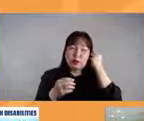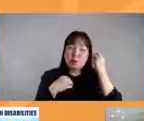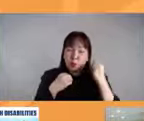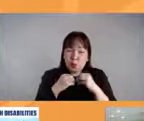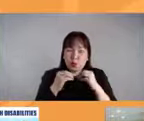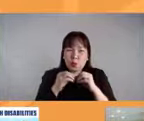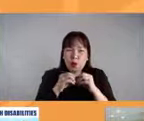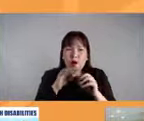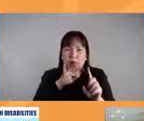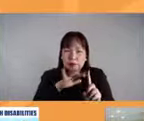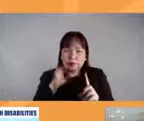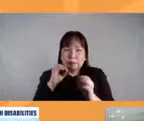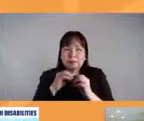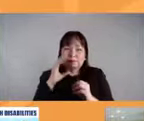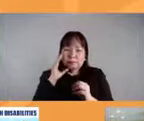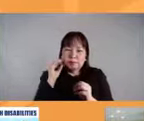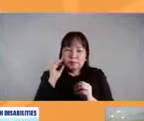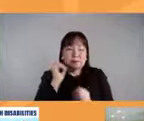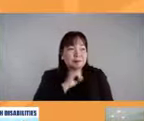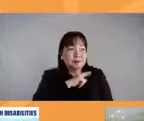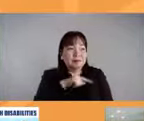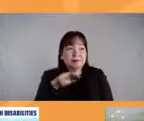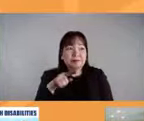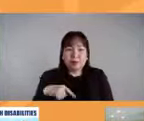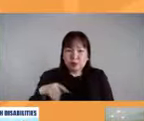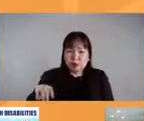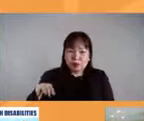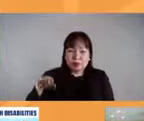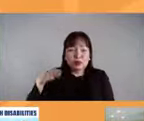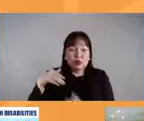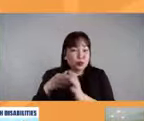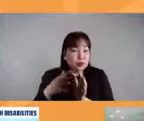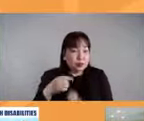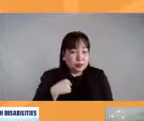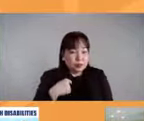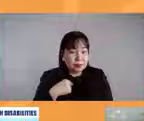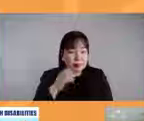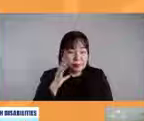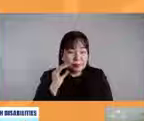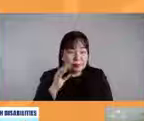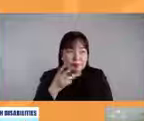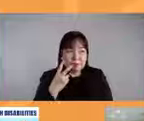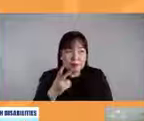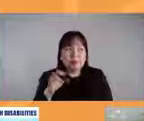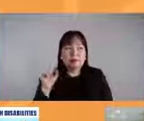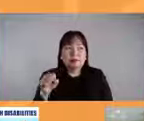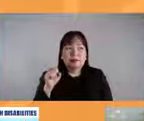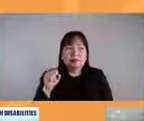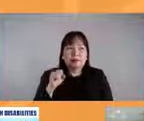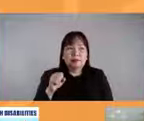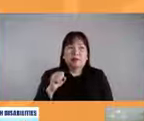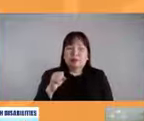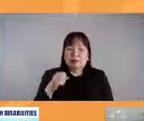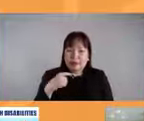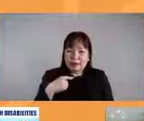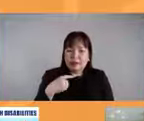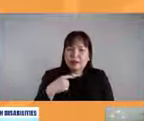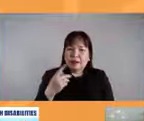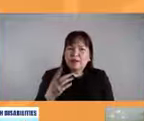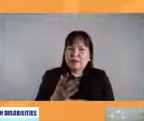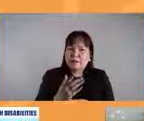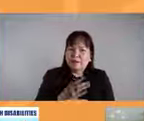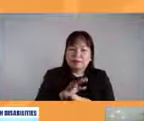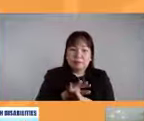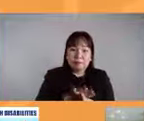or experience nito nung ako yung estudyante kahit kahit papano naramdaman ko naman may pagbabago